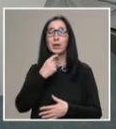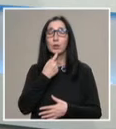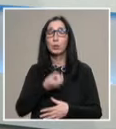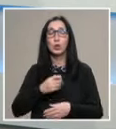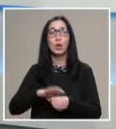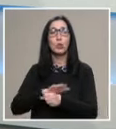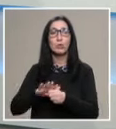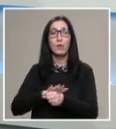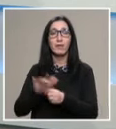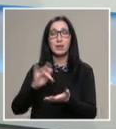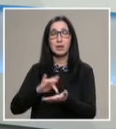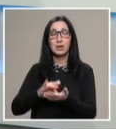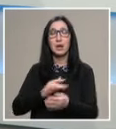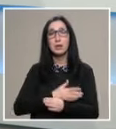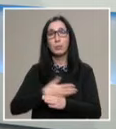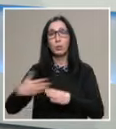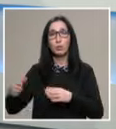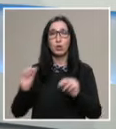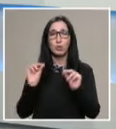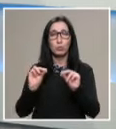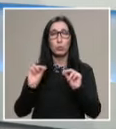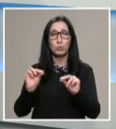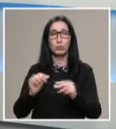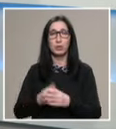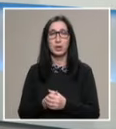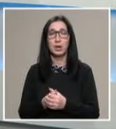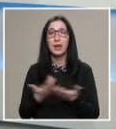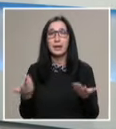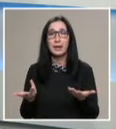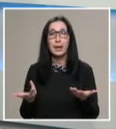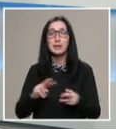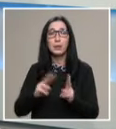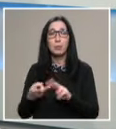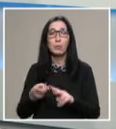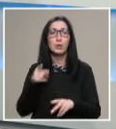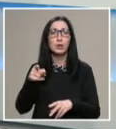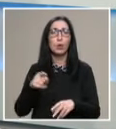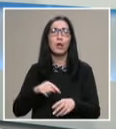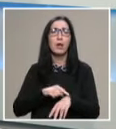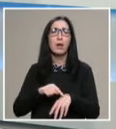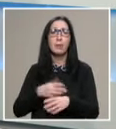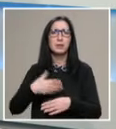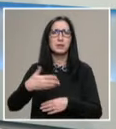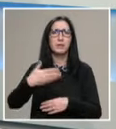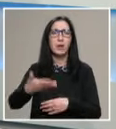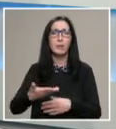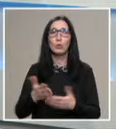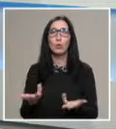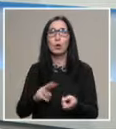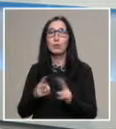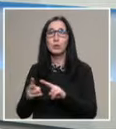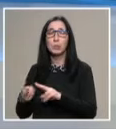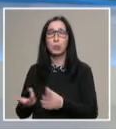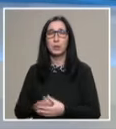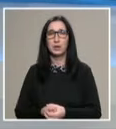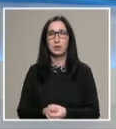основаването на Центъра за продължаващо обучение към Русенския университет. Как се промени той във времето? През какви трансформации